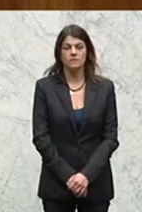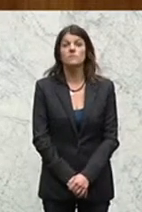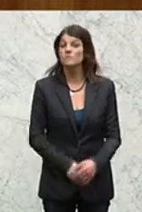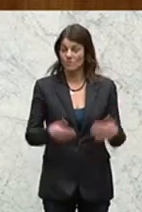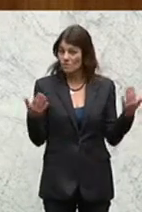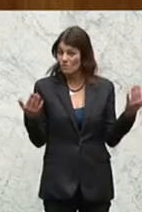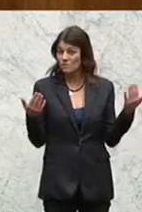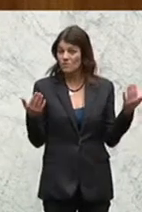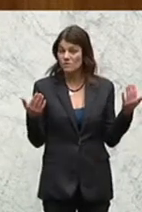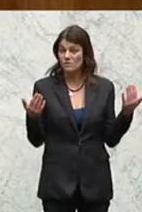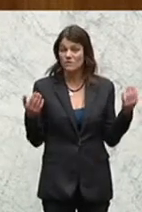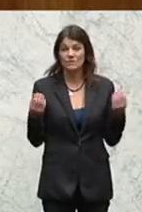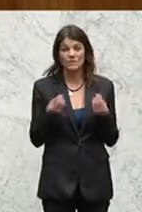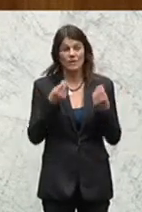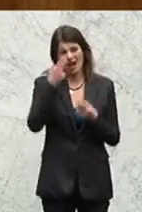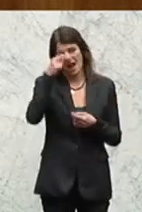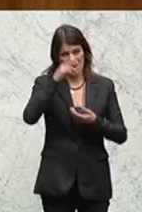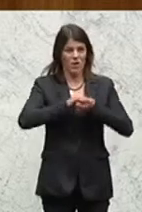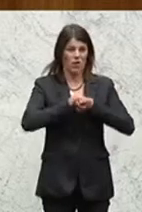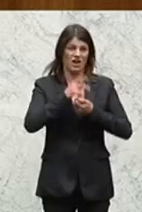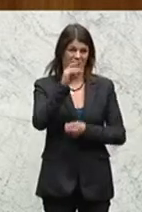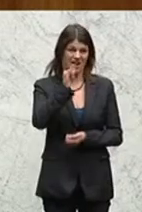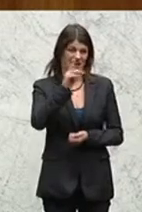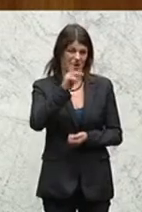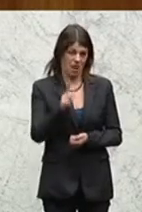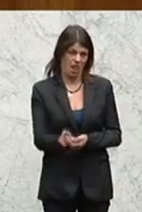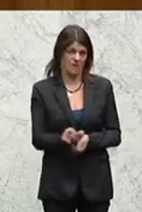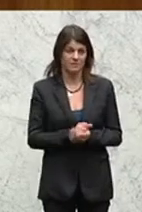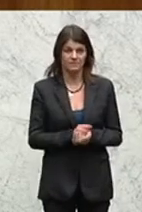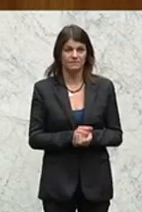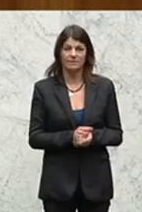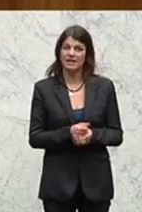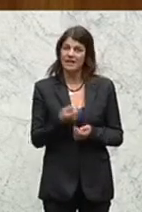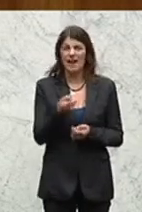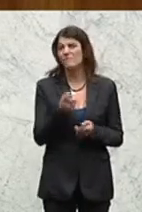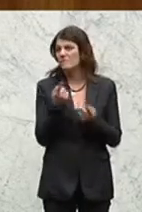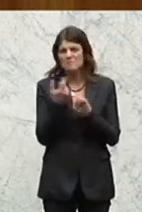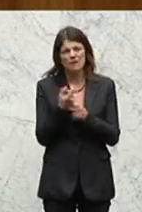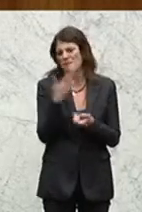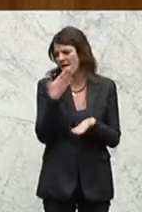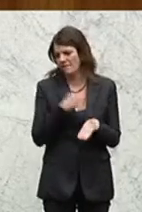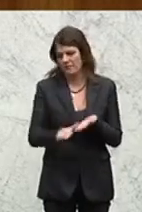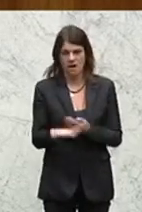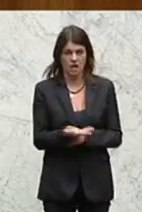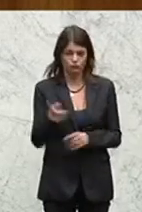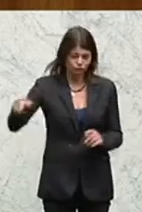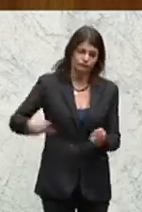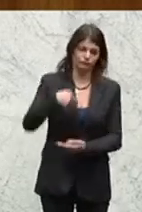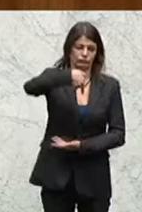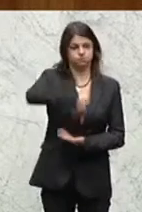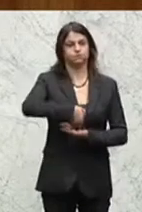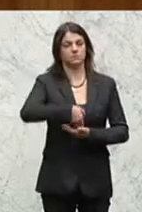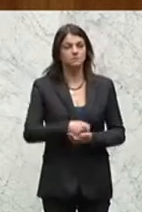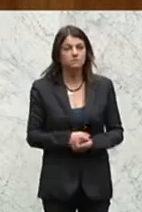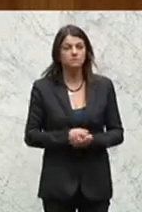Weil hier der Kollege Kickl etwas ganz was Einfaches macht. Er stellt sich hier heraus